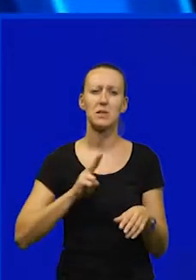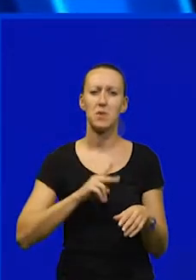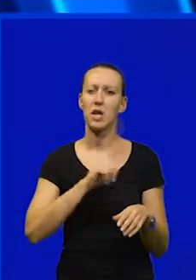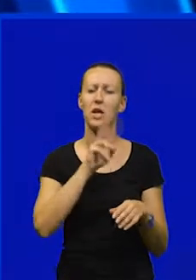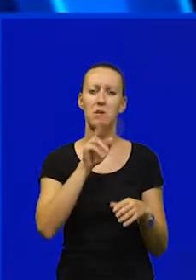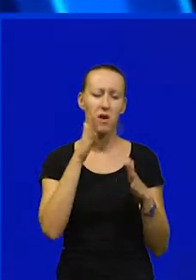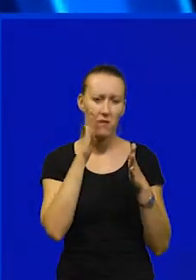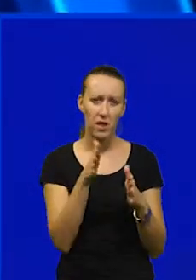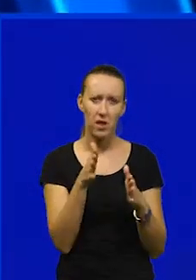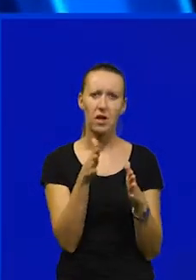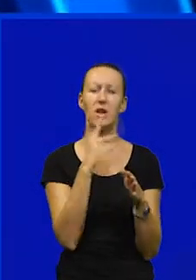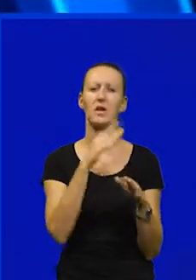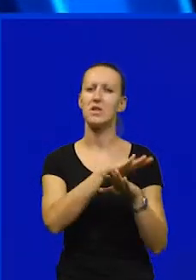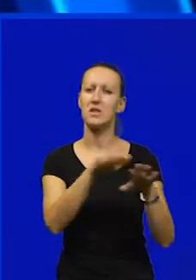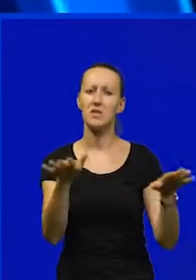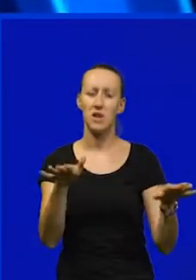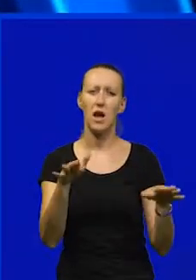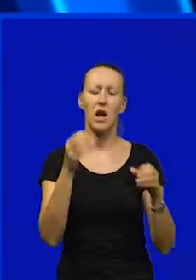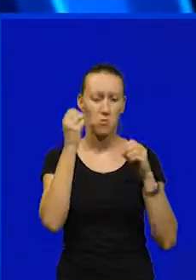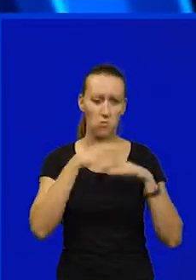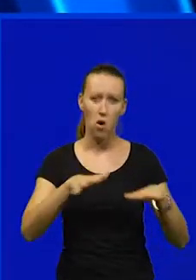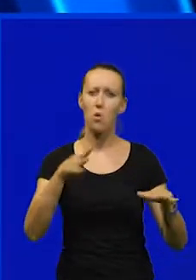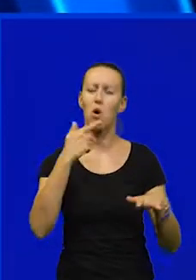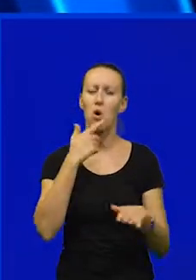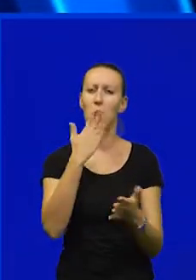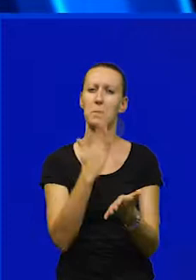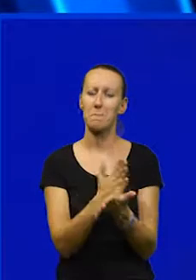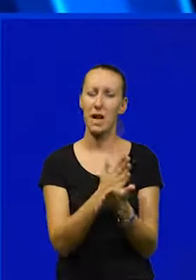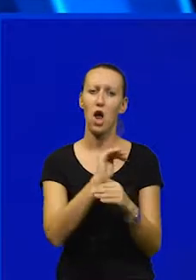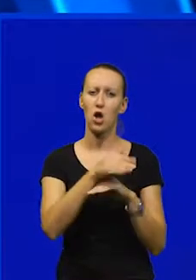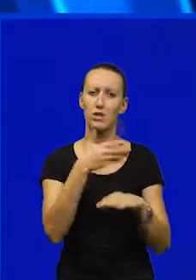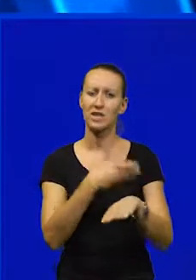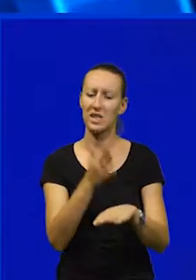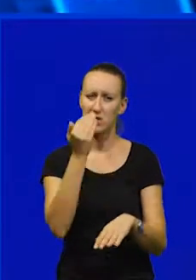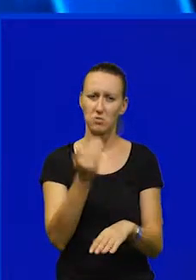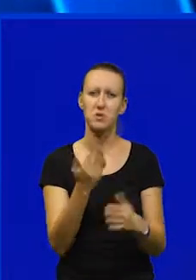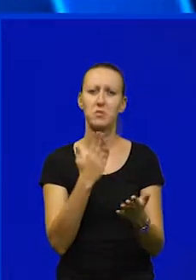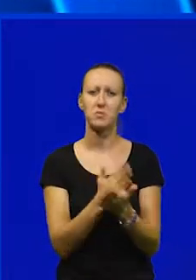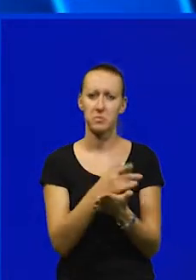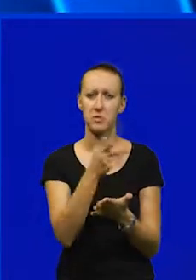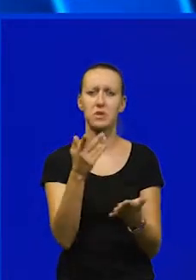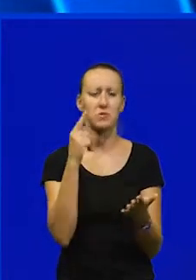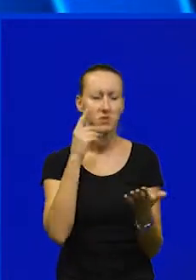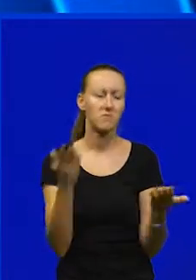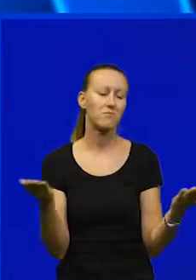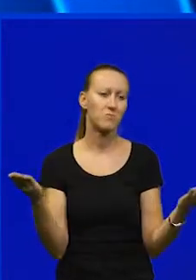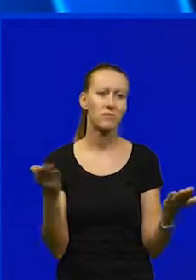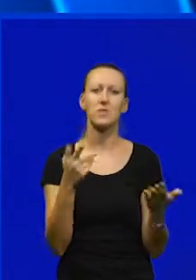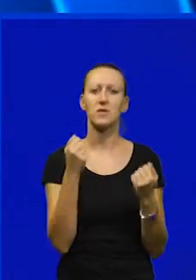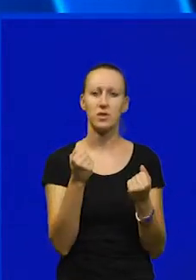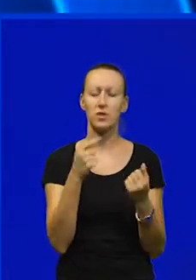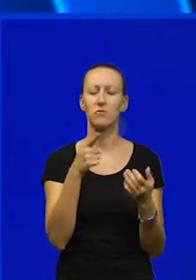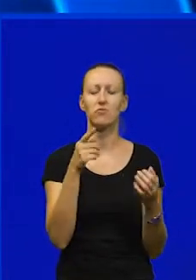niti imaju vjere i svaka poruka koja bi bila kroz kašnjenje plaće bi bila, mislim, vrlo